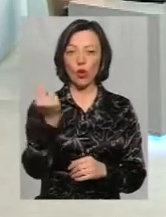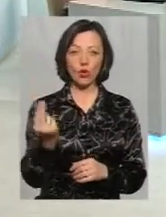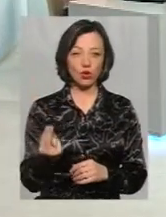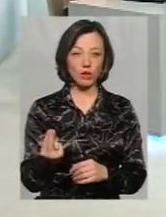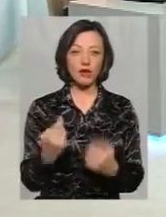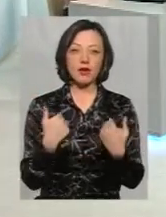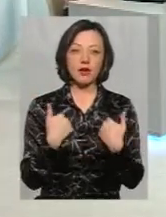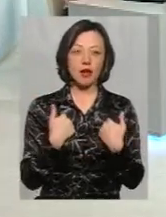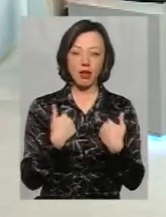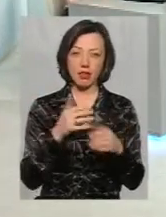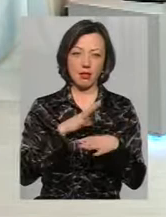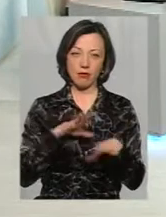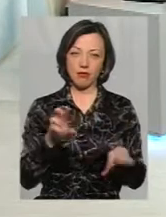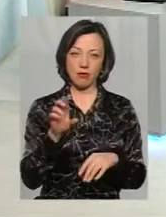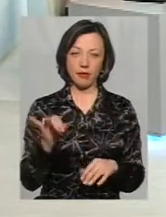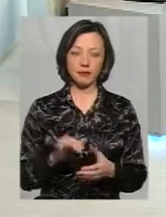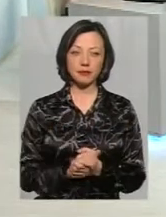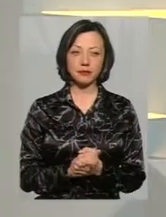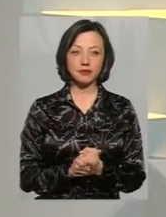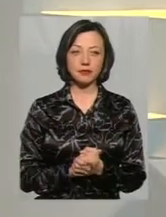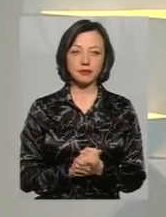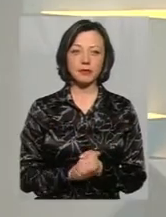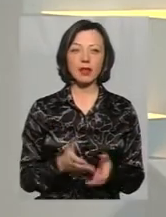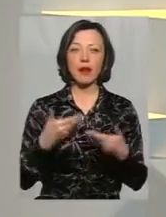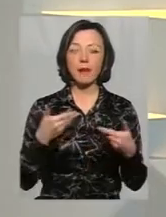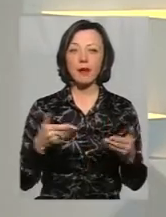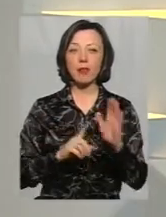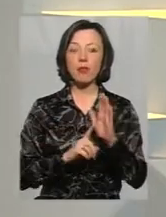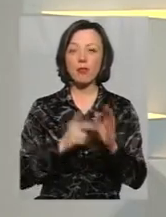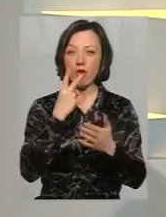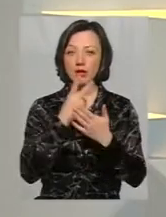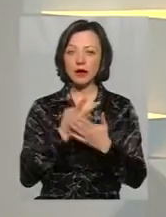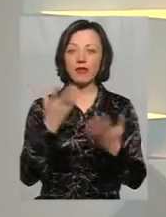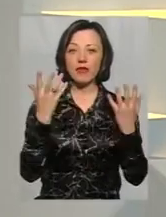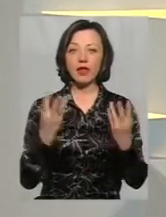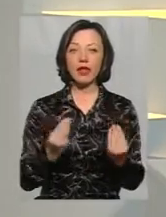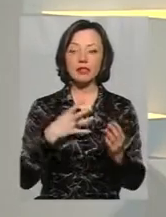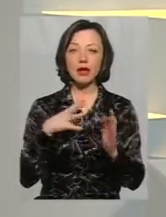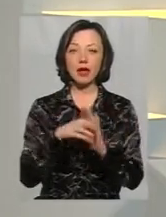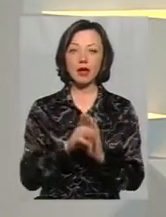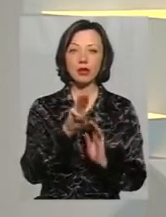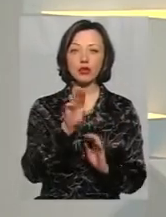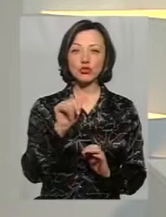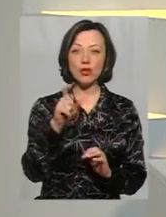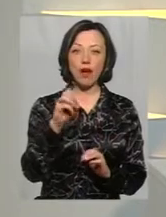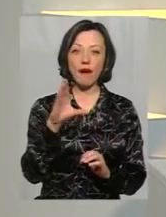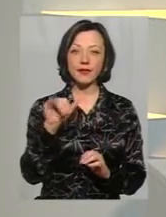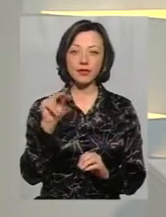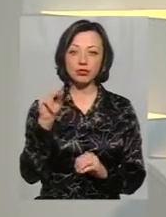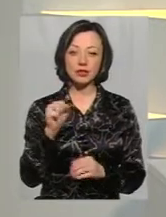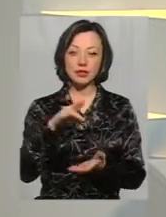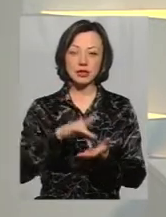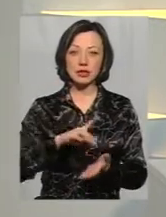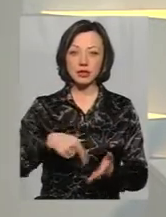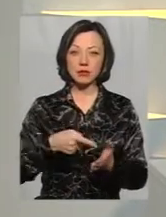я б не став би так. От, як ми вже показали на початку, вчора у день загибелі Романа Шухевича центр міста заполонили